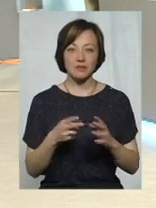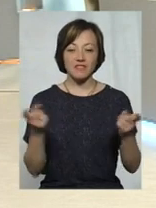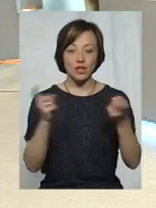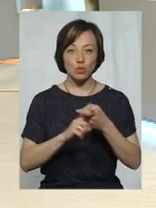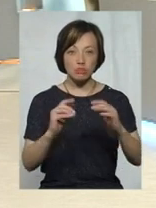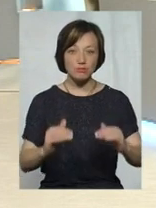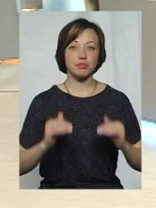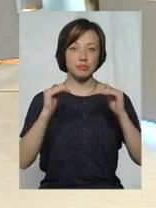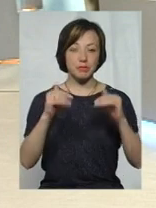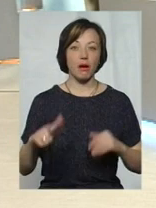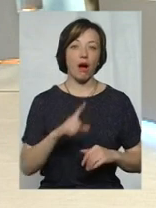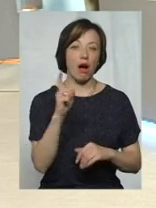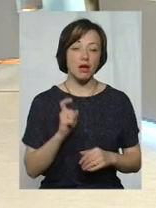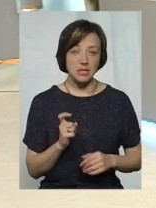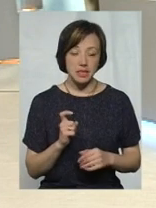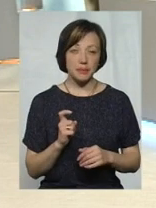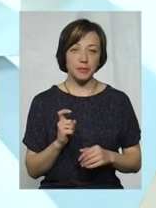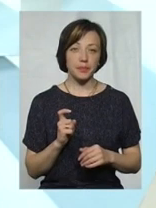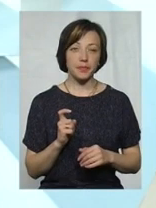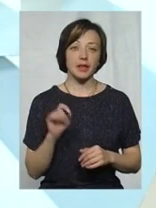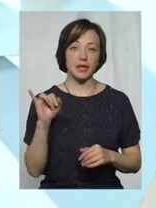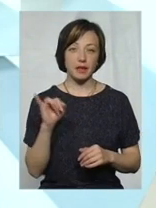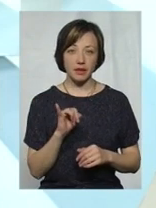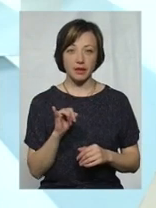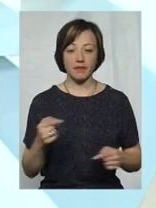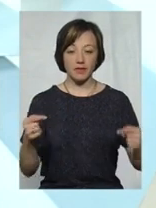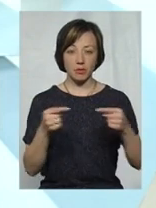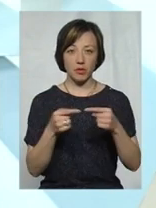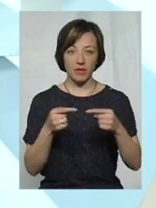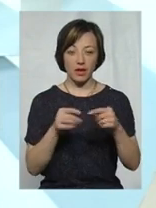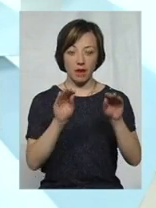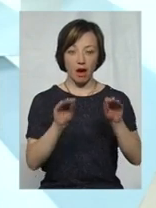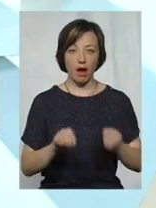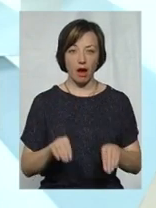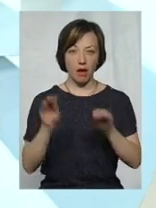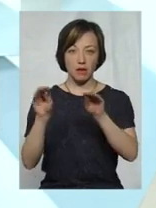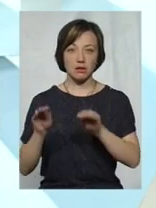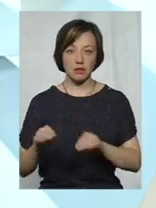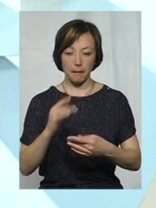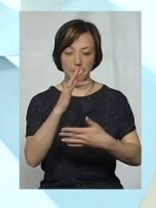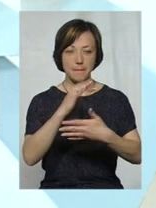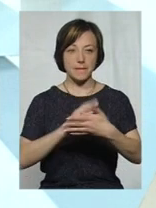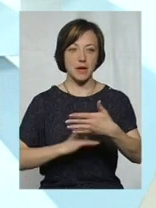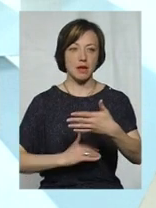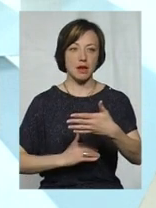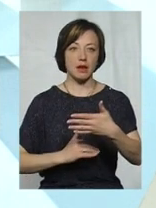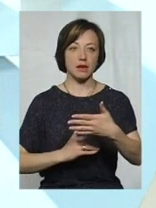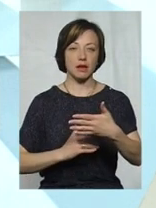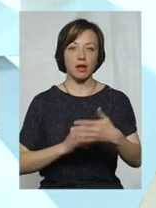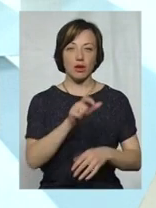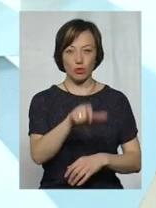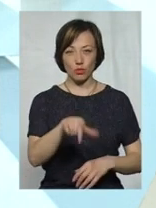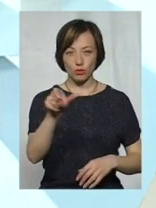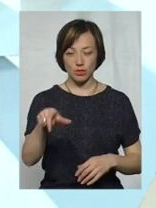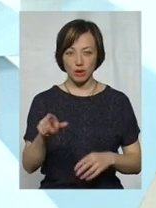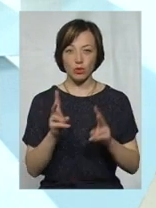на послуги газопостачання. Відповідні акти будуть і переліки тих одержувачів,